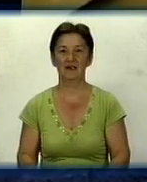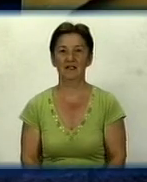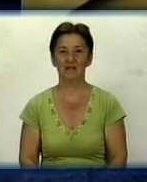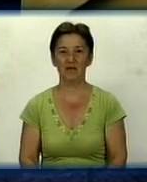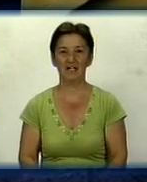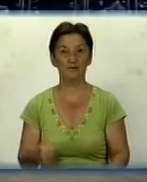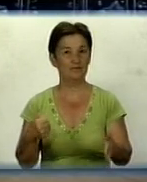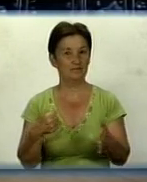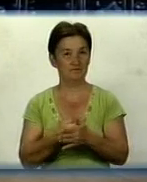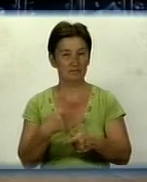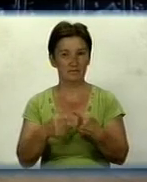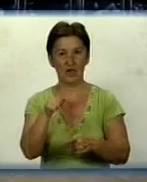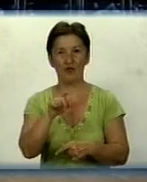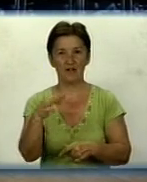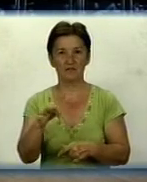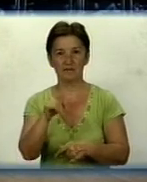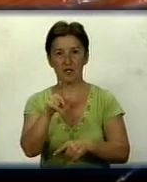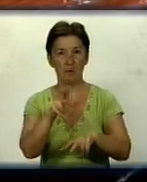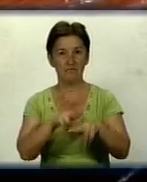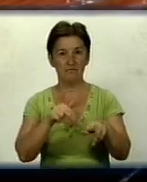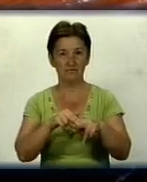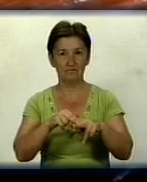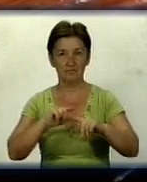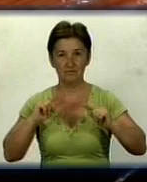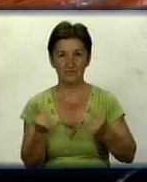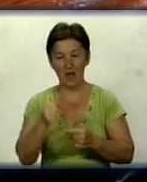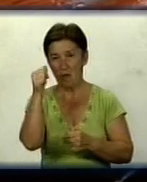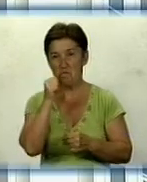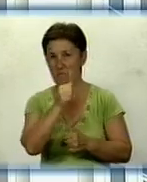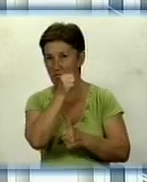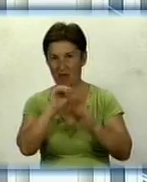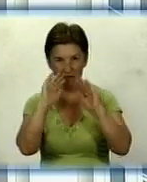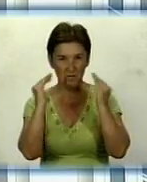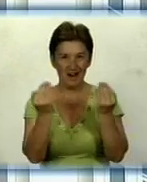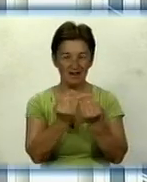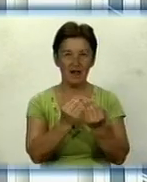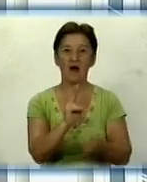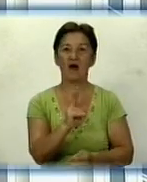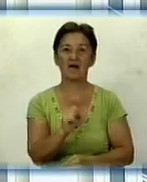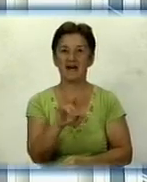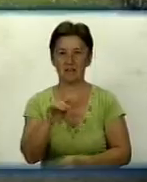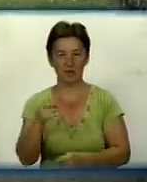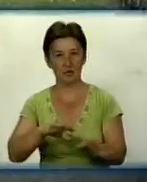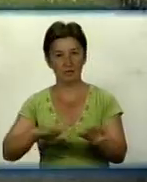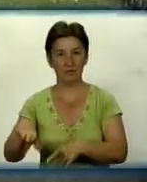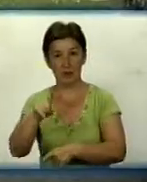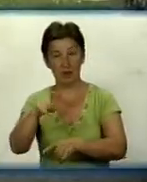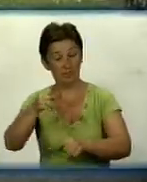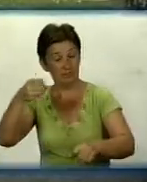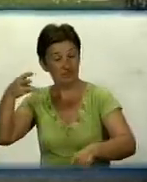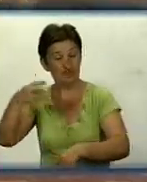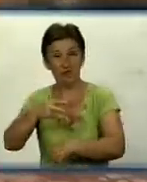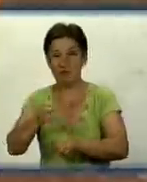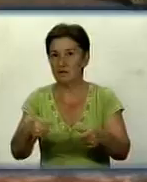Догралися. В Голуванівському районі правоохоронці викрали підпільне казино. Пече, як ніколи. Як рятуватися від сильної